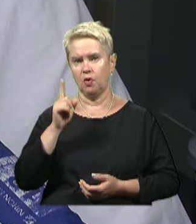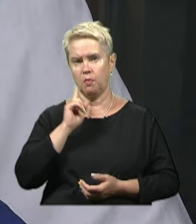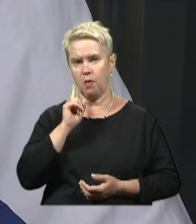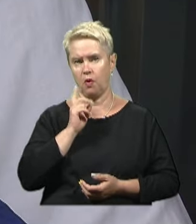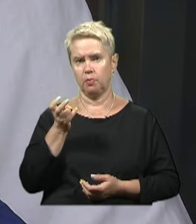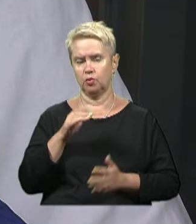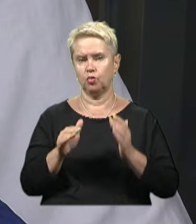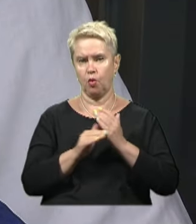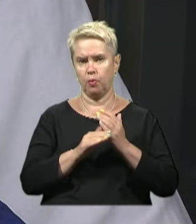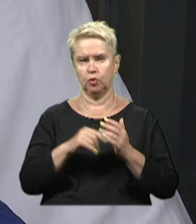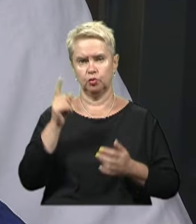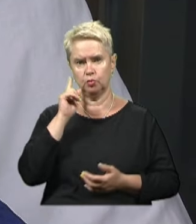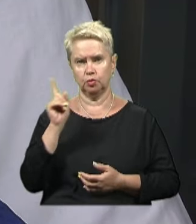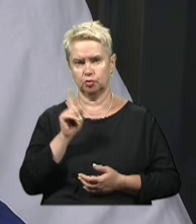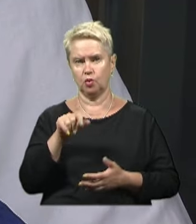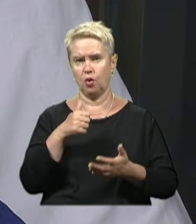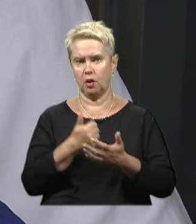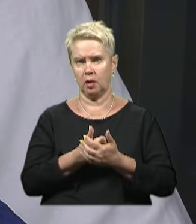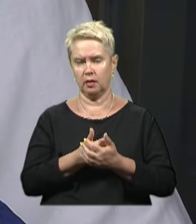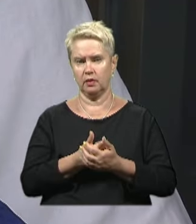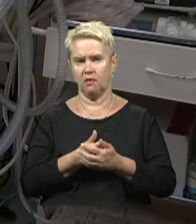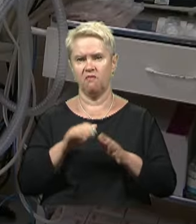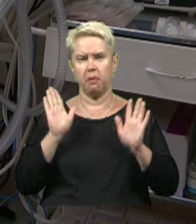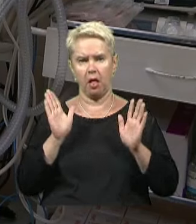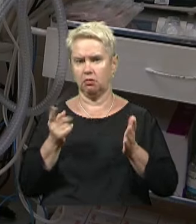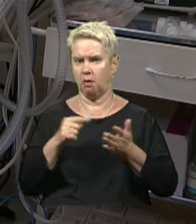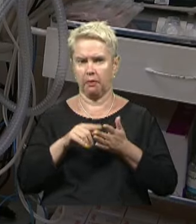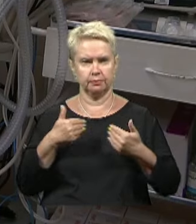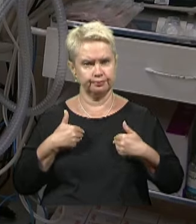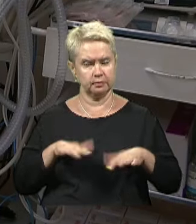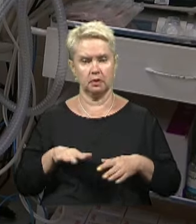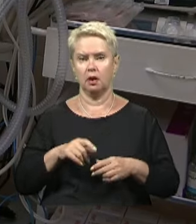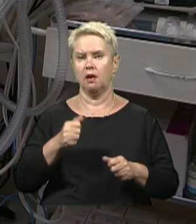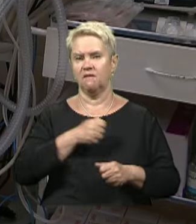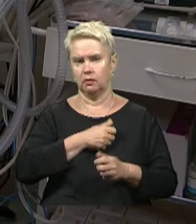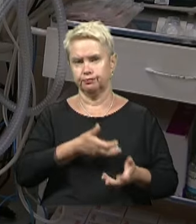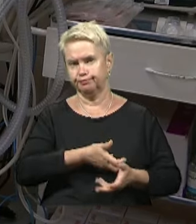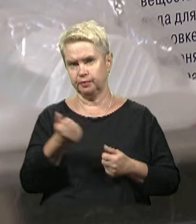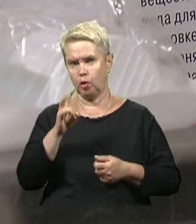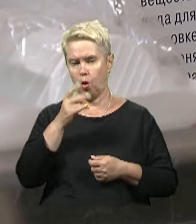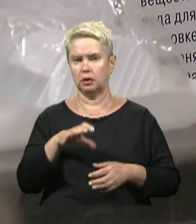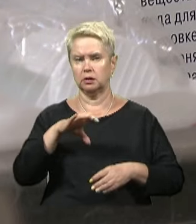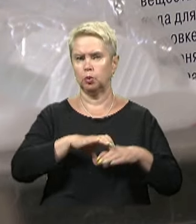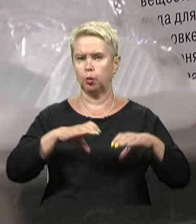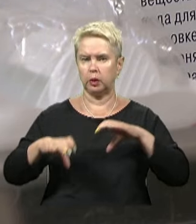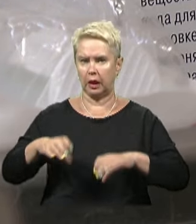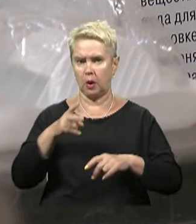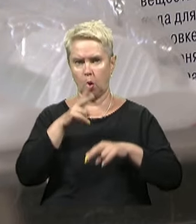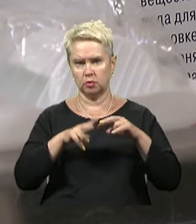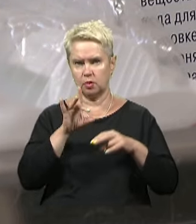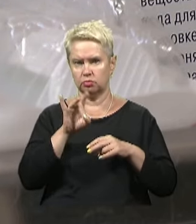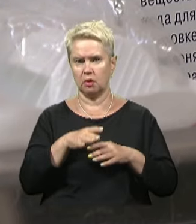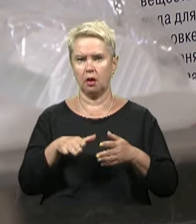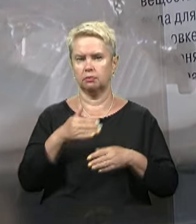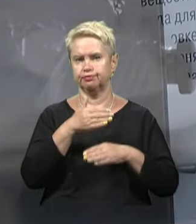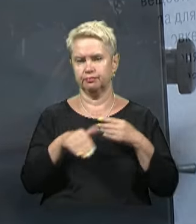прийде допомога. Думав, що головне в полон не попасти. Побратими допомогли визволити ноги та накласти турнікети. Кінцівки Руслана